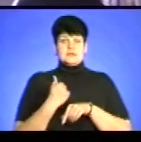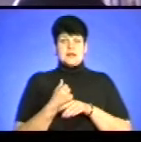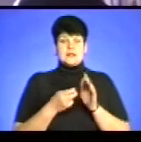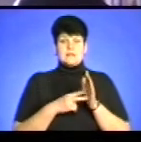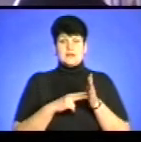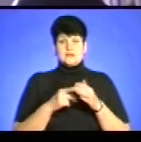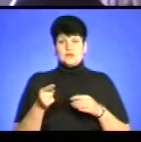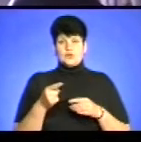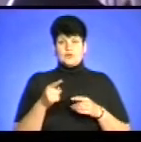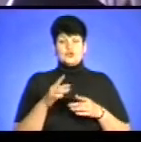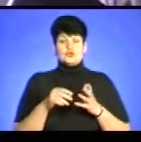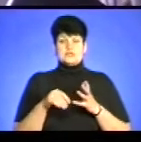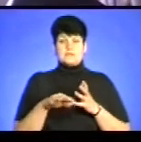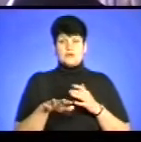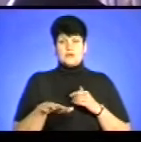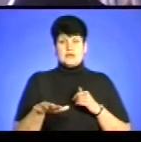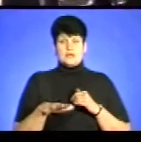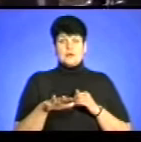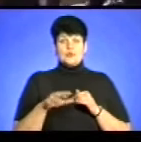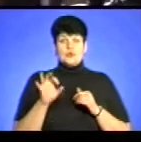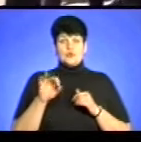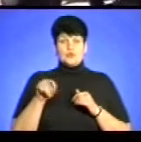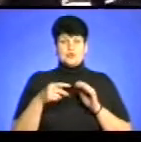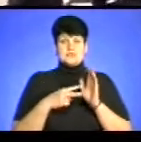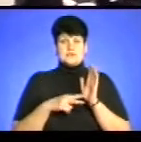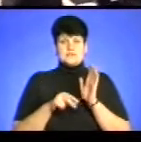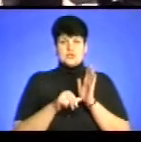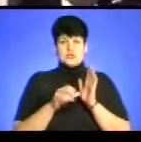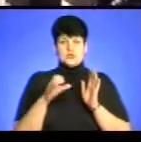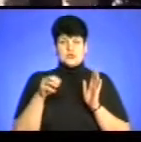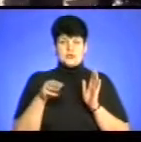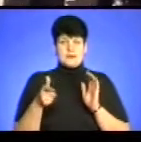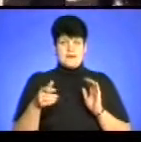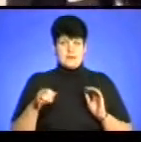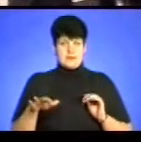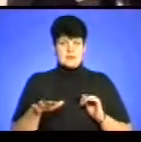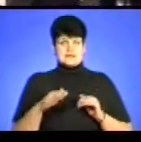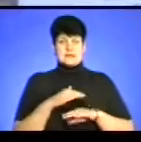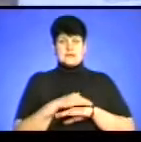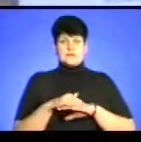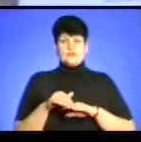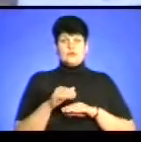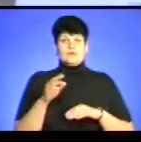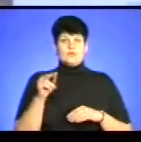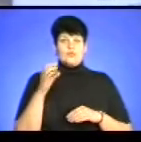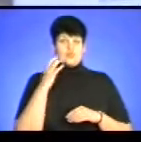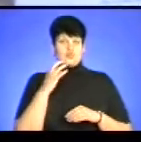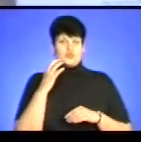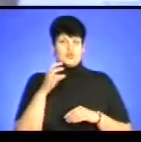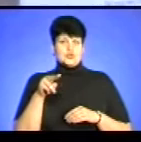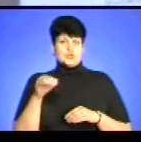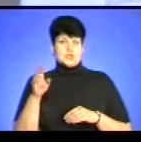Тернополя щодо земельної ділянки площею 0,76 гектара за адресою вулиця Пушкіна, 4.